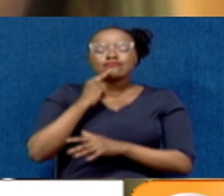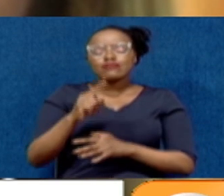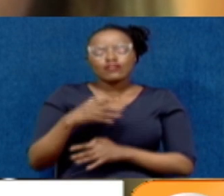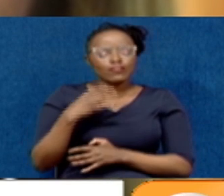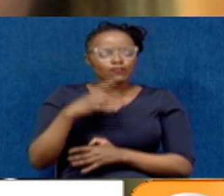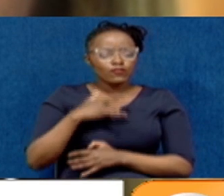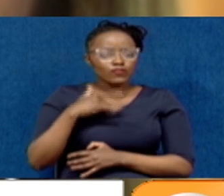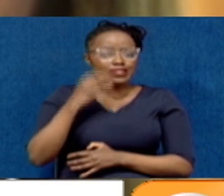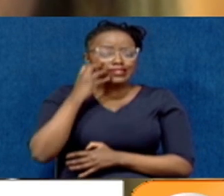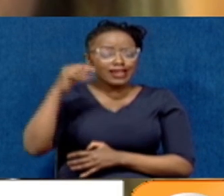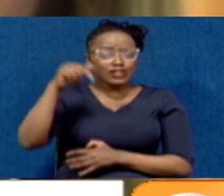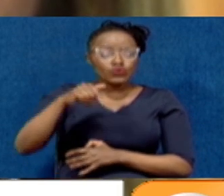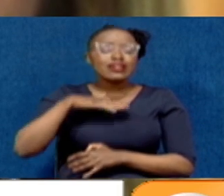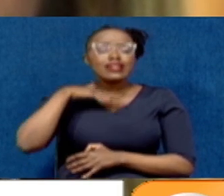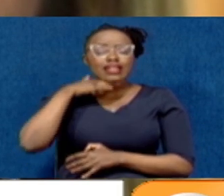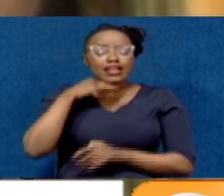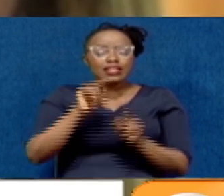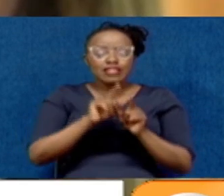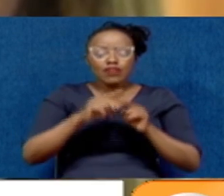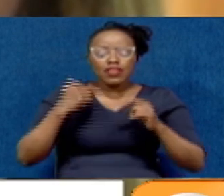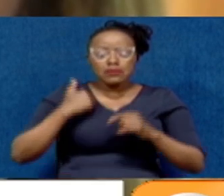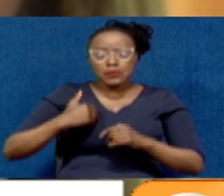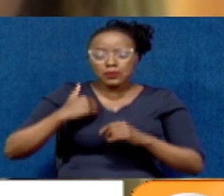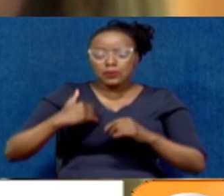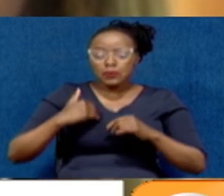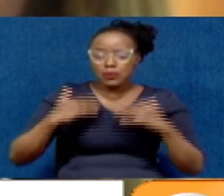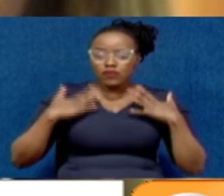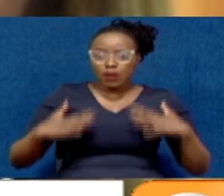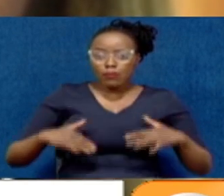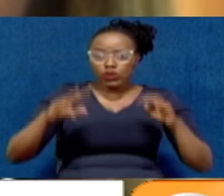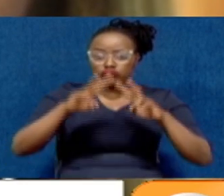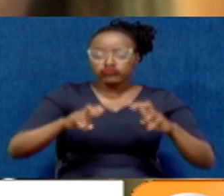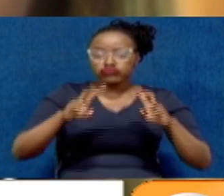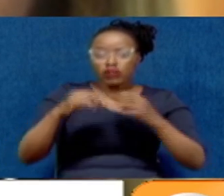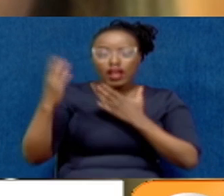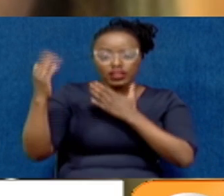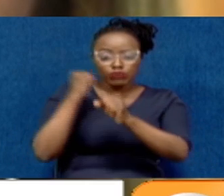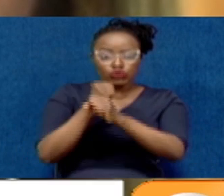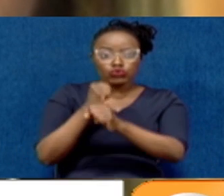kifo chamawaji huyo Upasuaji wa maitu natarajiwa kufanyika hivi karibuni